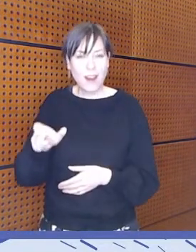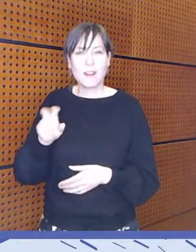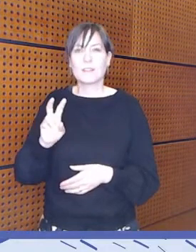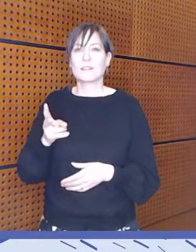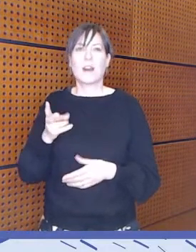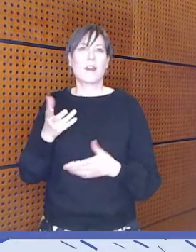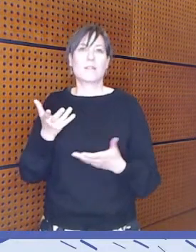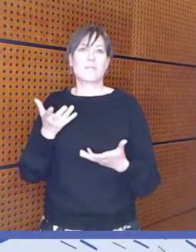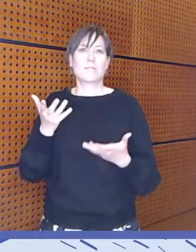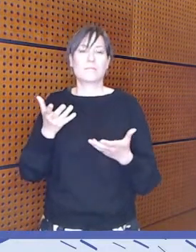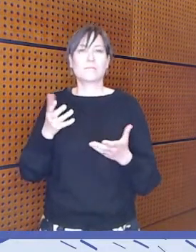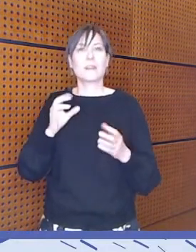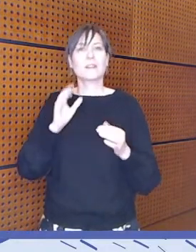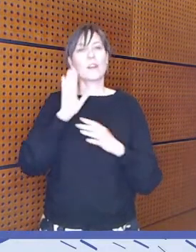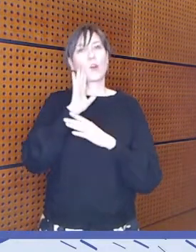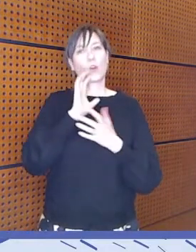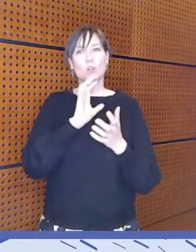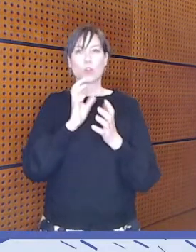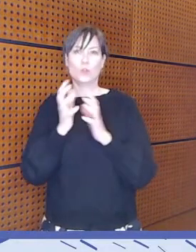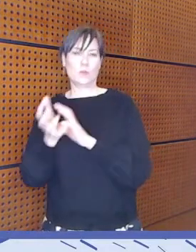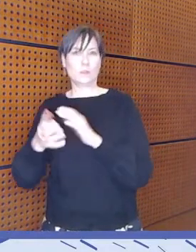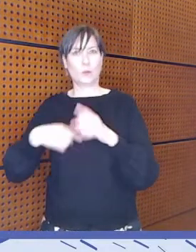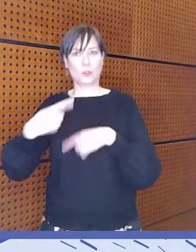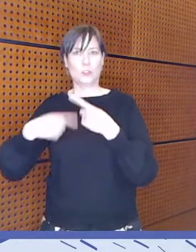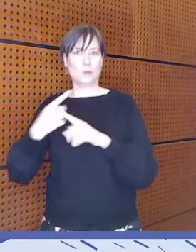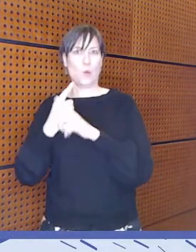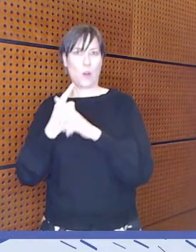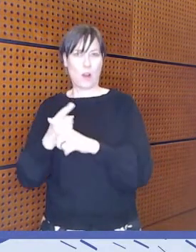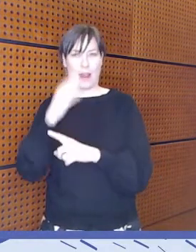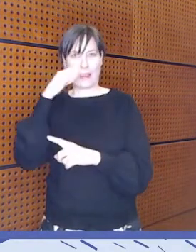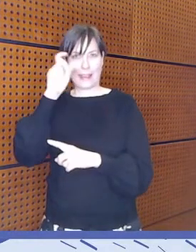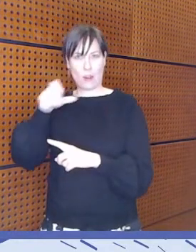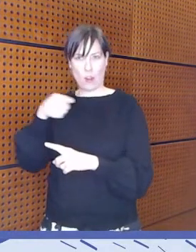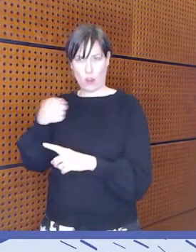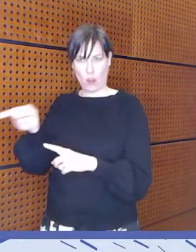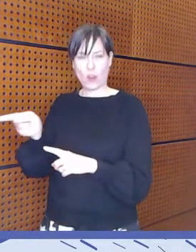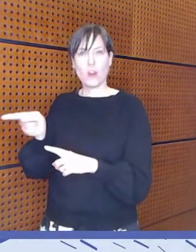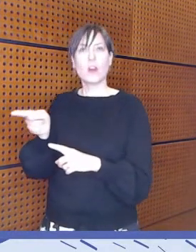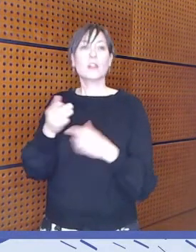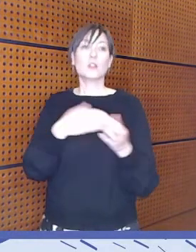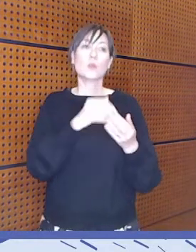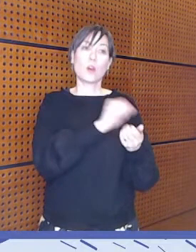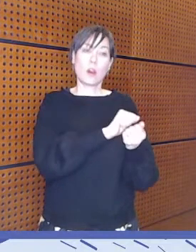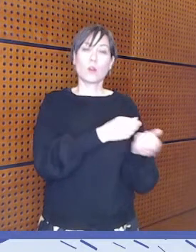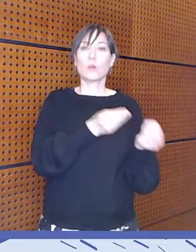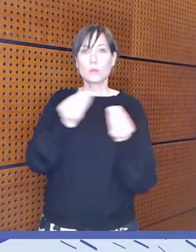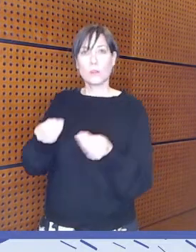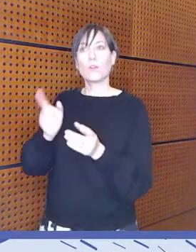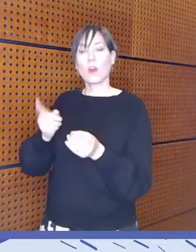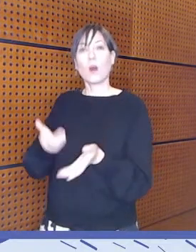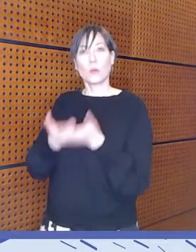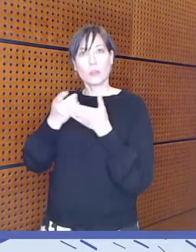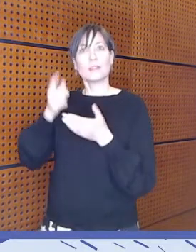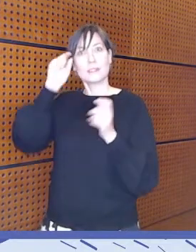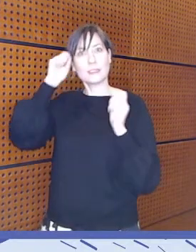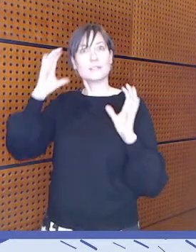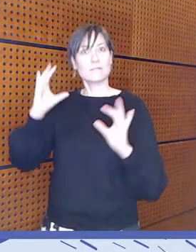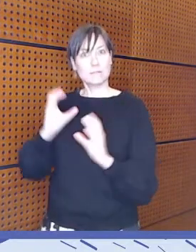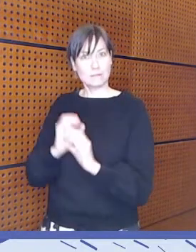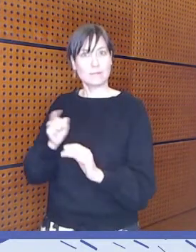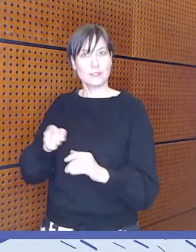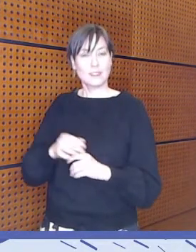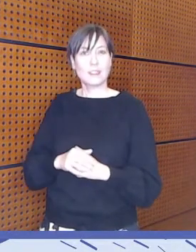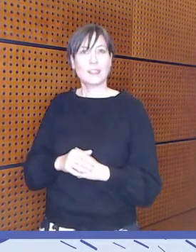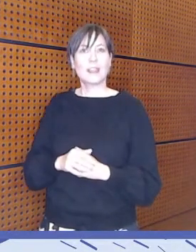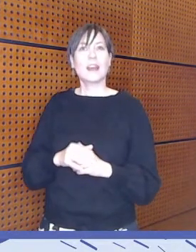kotoutumissyklin sisällä olevia henkilöitä. Niin on tosi paljon niitä työkalut. Mutta mun kysymys ehkä kuuluu, että